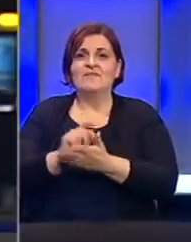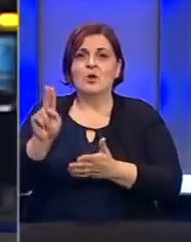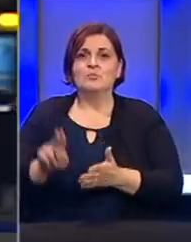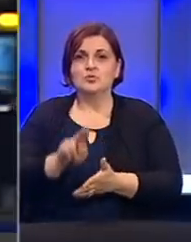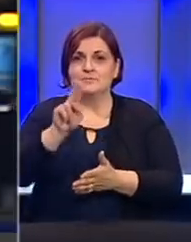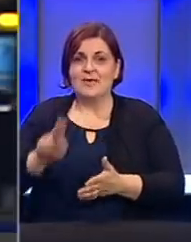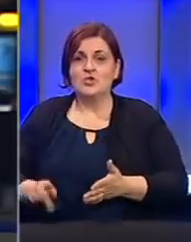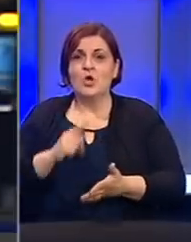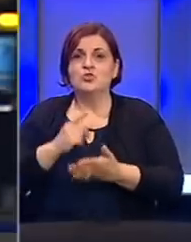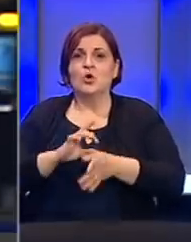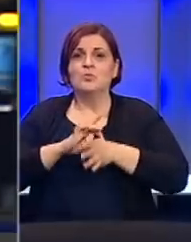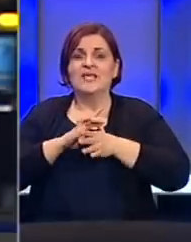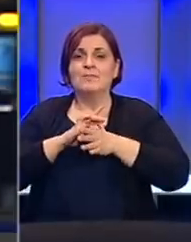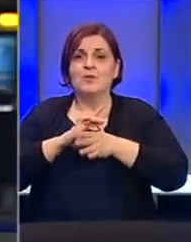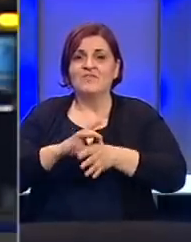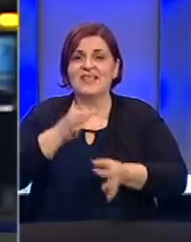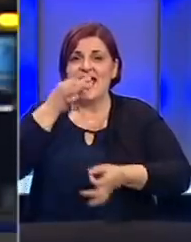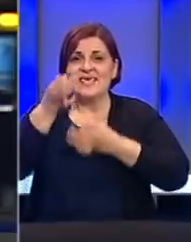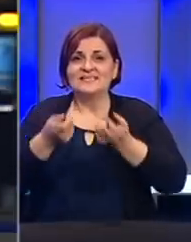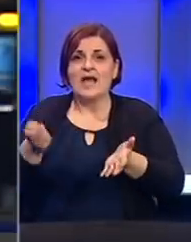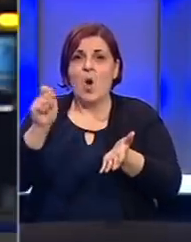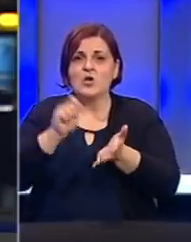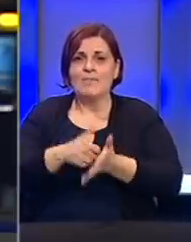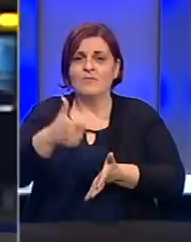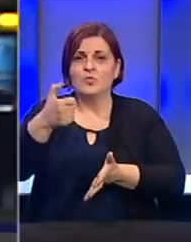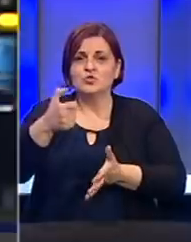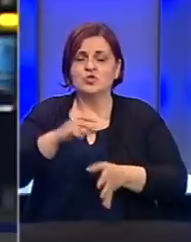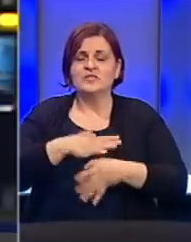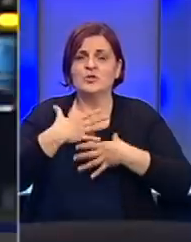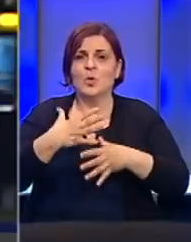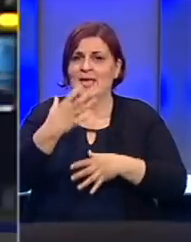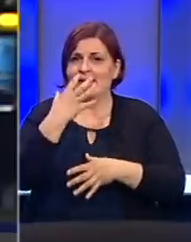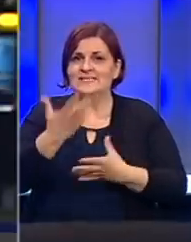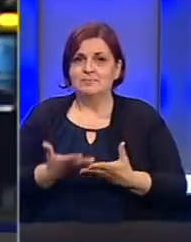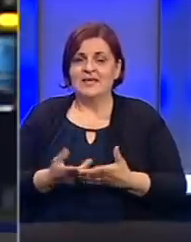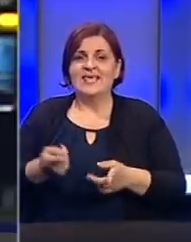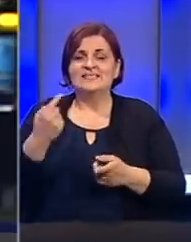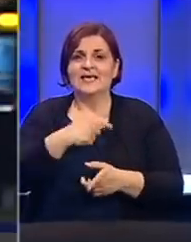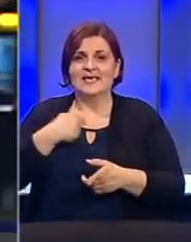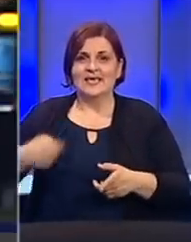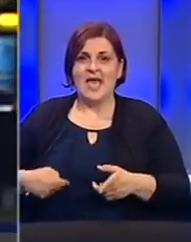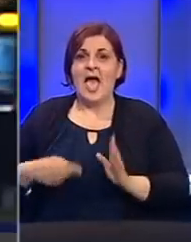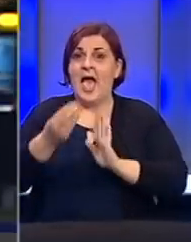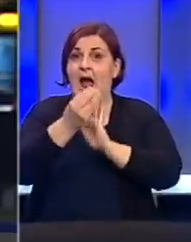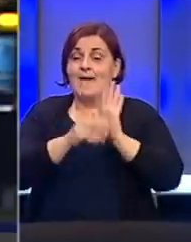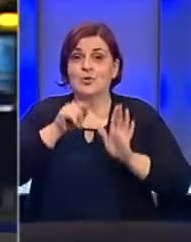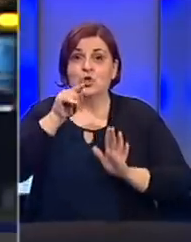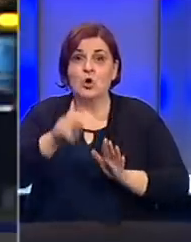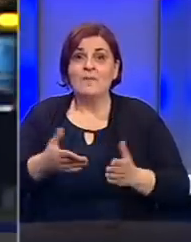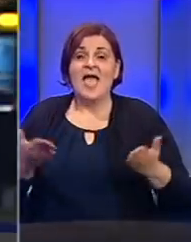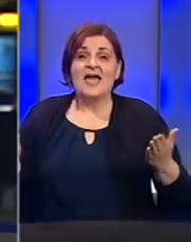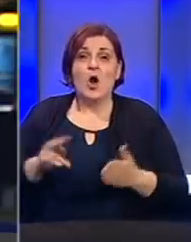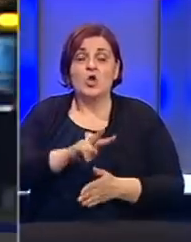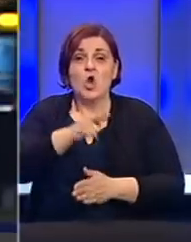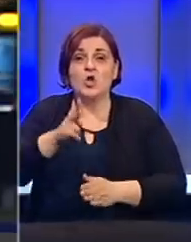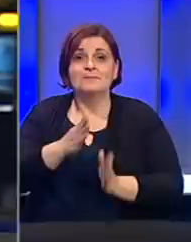privremenom suspenzijom dok ne bude sprovedena istraga o nabavi stotinu respiratora iz Kine. A podatke o tome kao